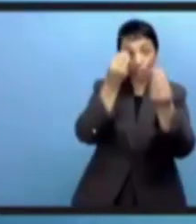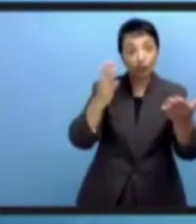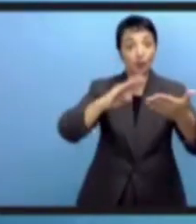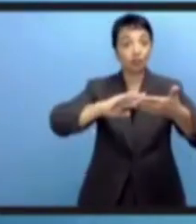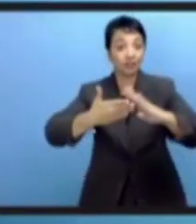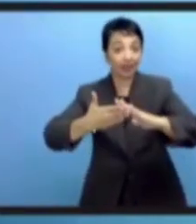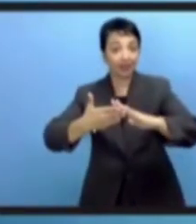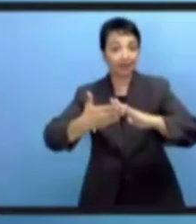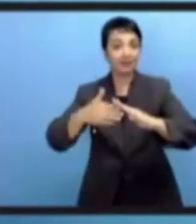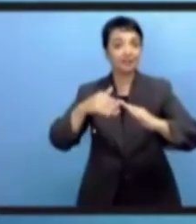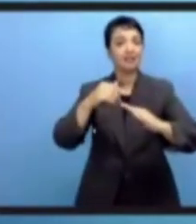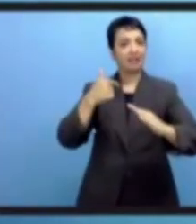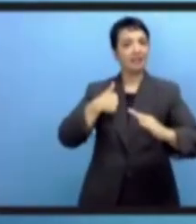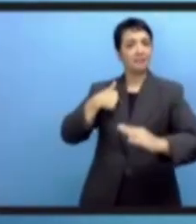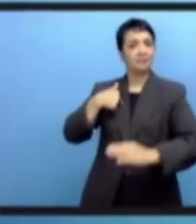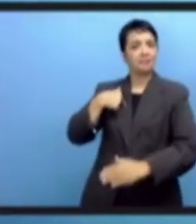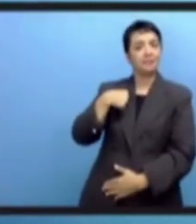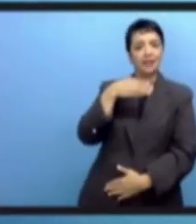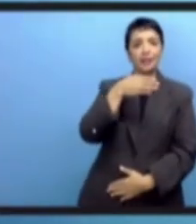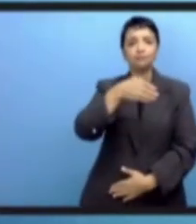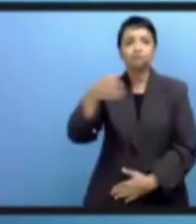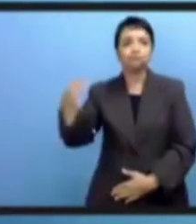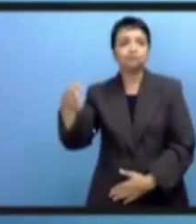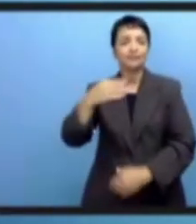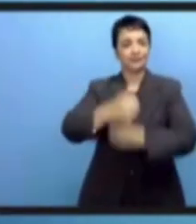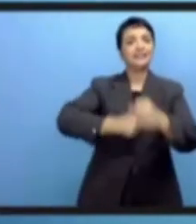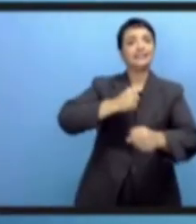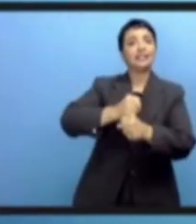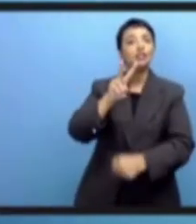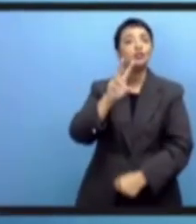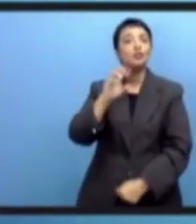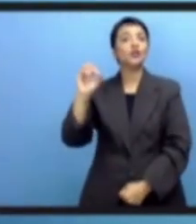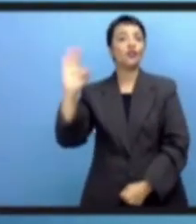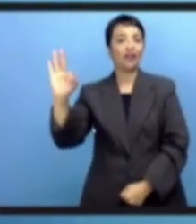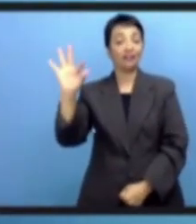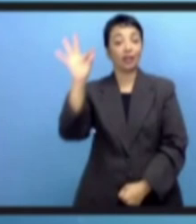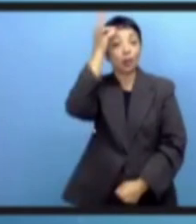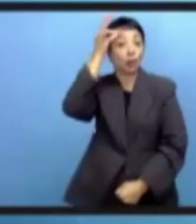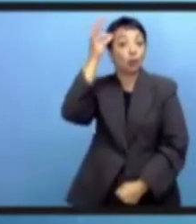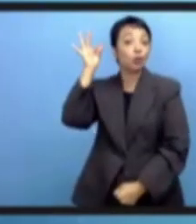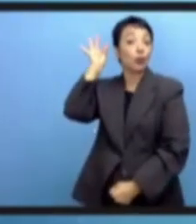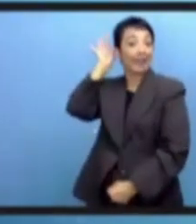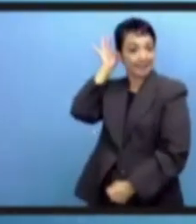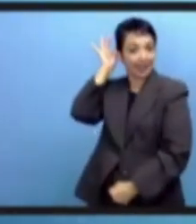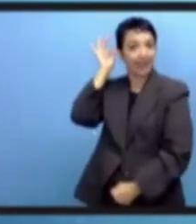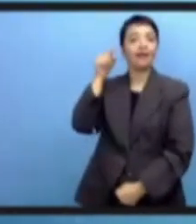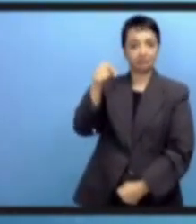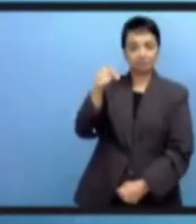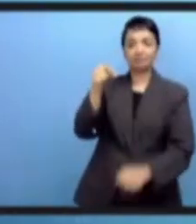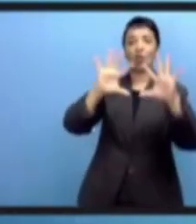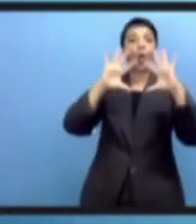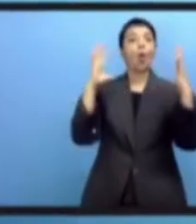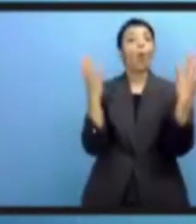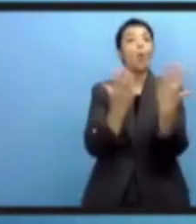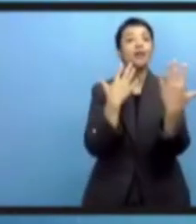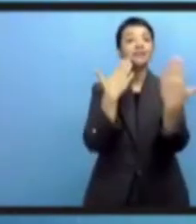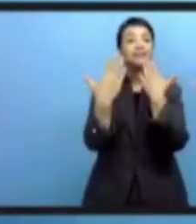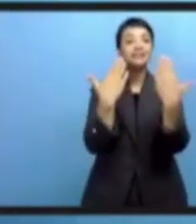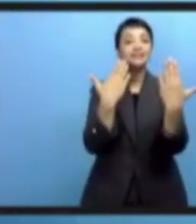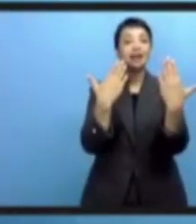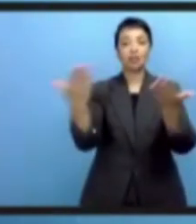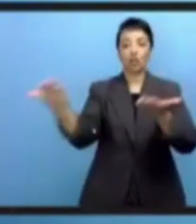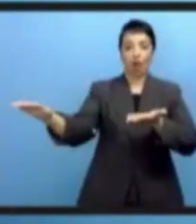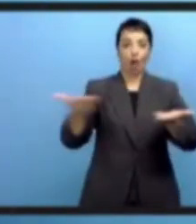саммите по информационному сообществу 2005 года. Мы все знаем, что именно Тунис